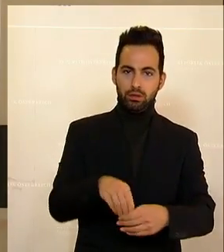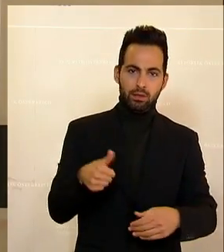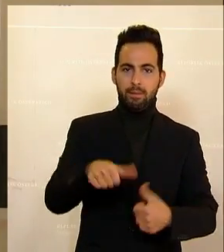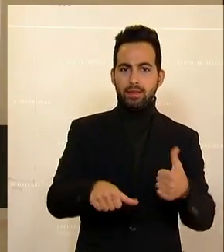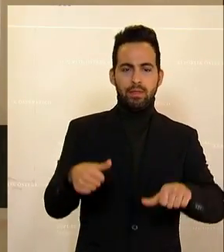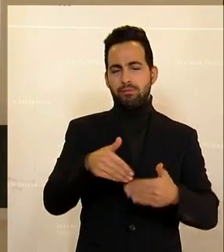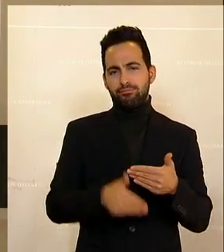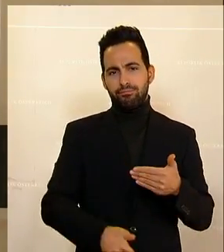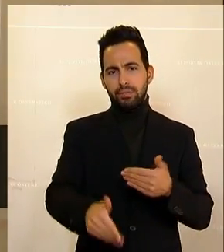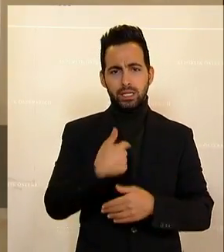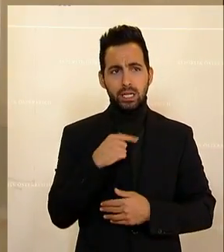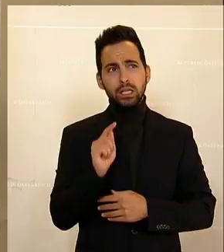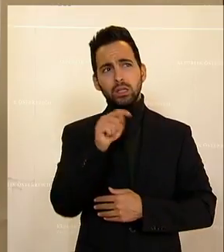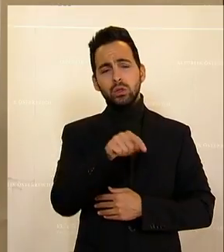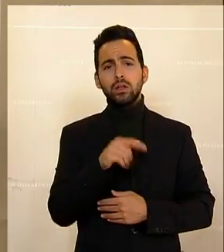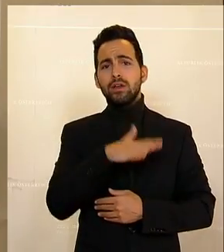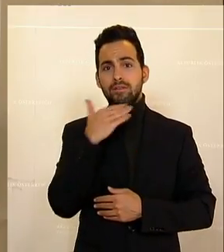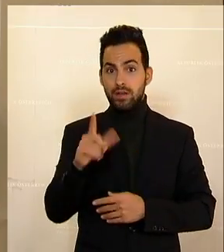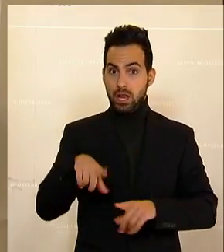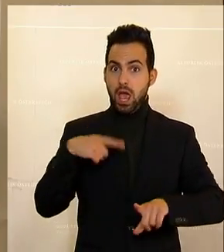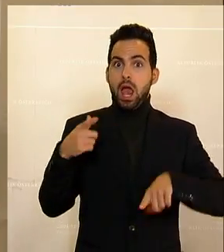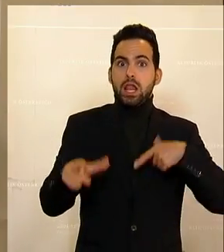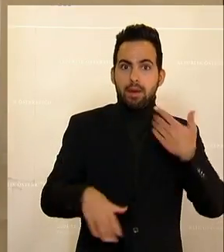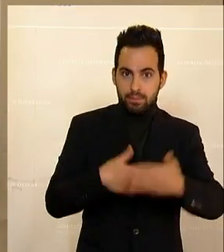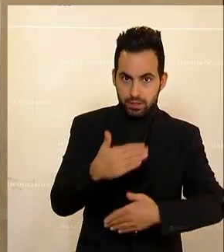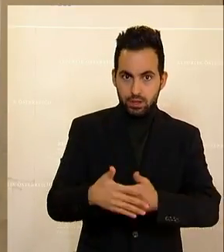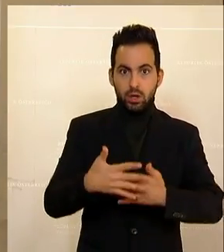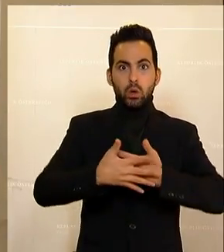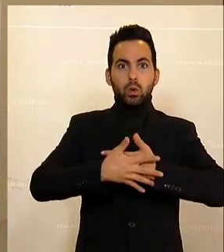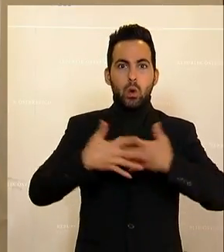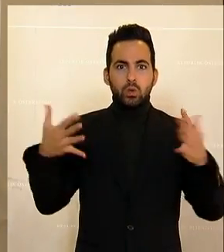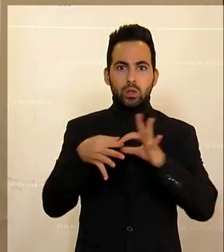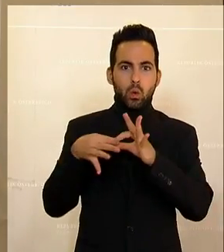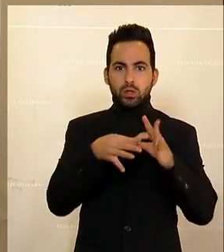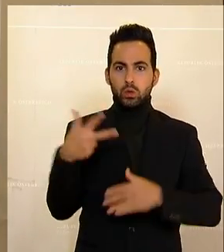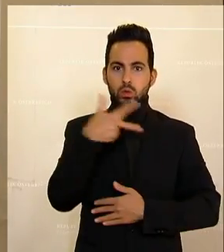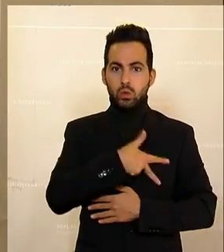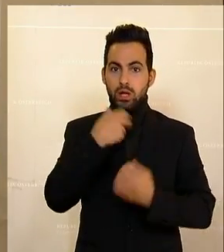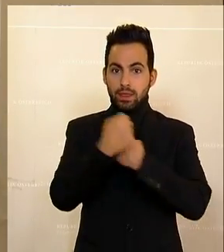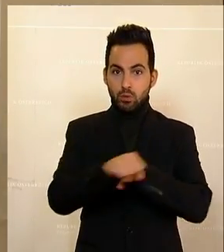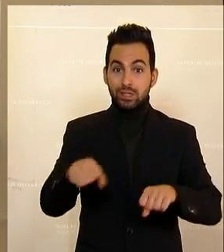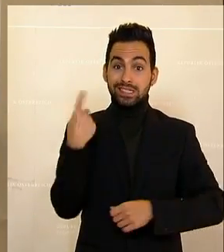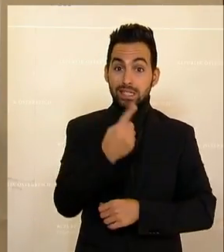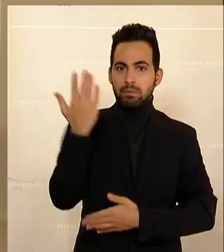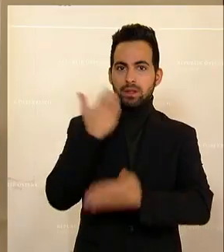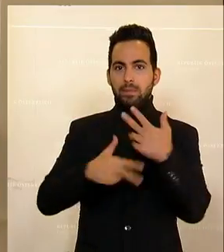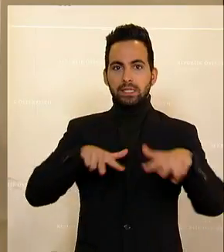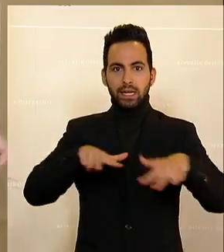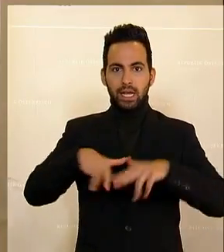Und ich habe dort sehr viel erlebt in Zeiten großer Koalitionen, wo die Sozialdemokratie an der Regierung war,